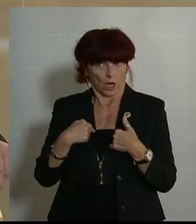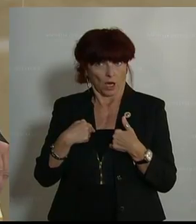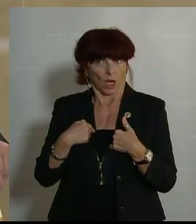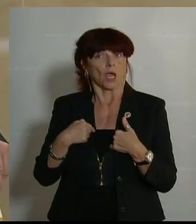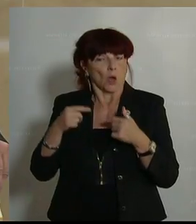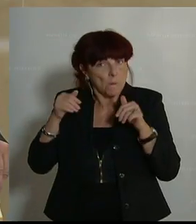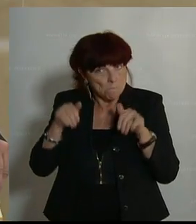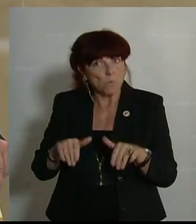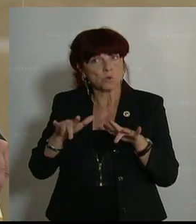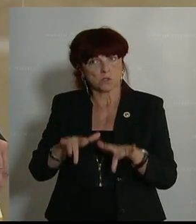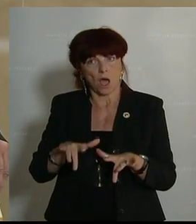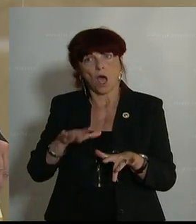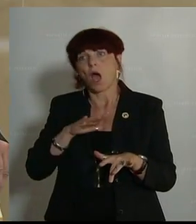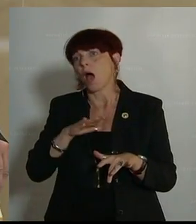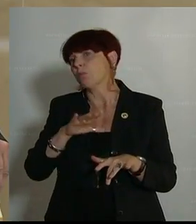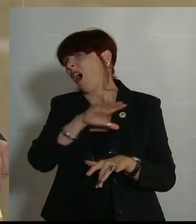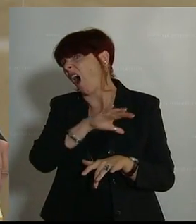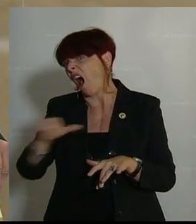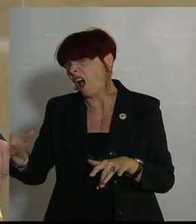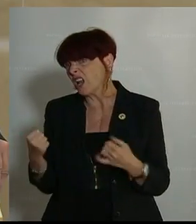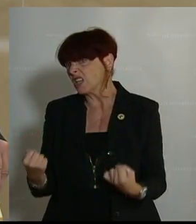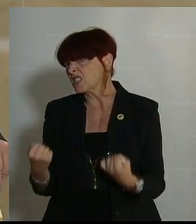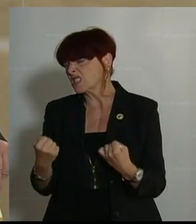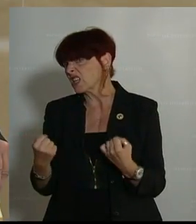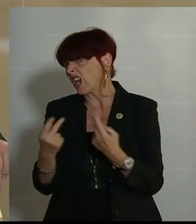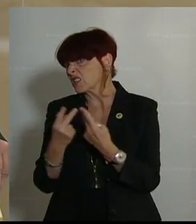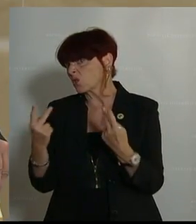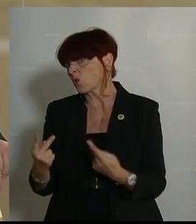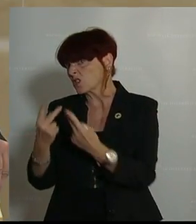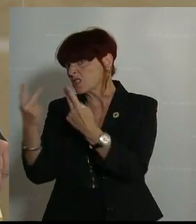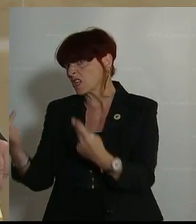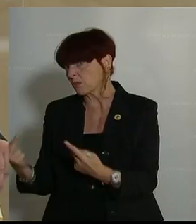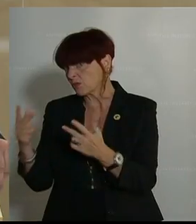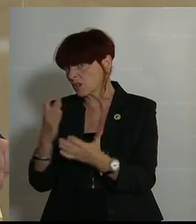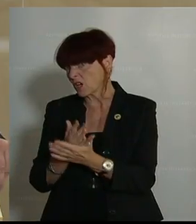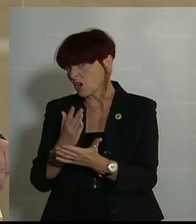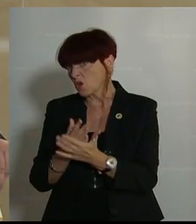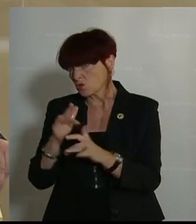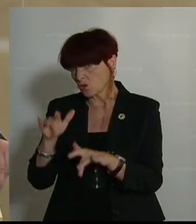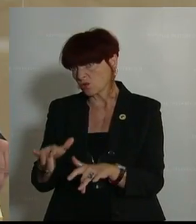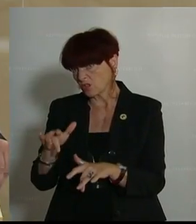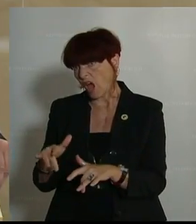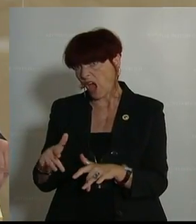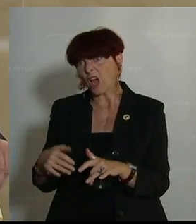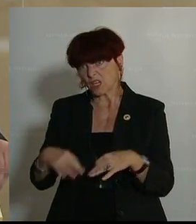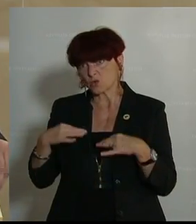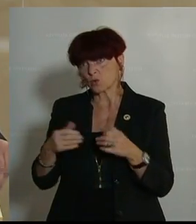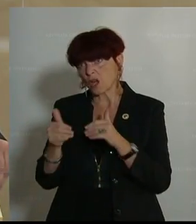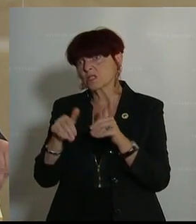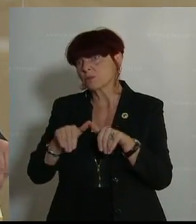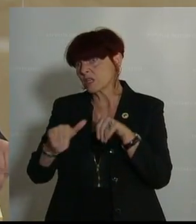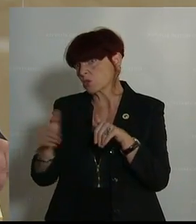vorhanden sein müsste, sämtliche Sicherheitskonzepte der Ärzte bereits seitens des Gesundheitsministeriums überprüft wurden.